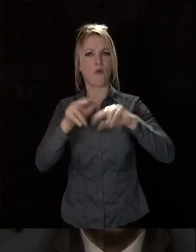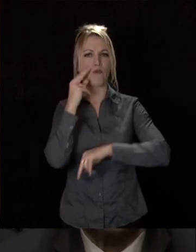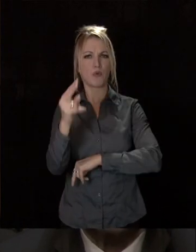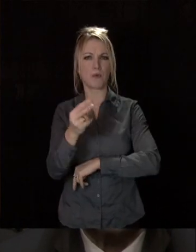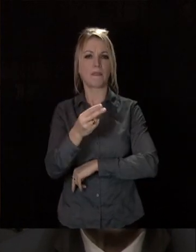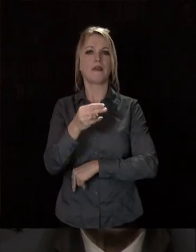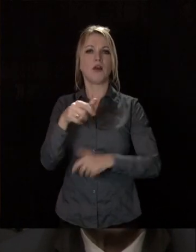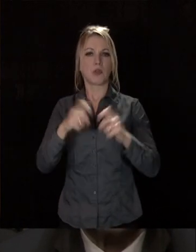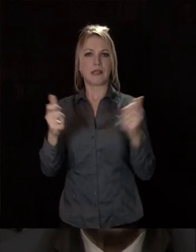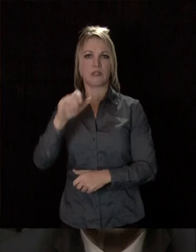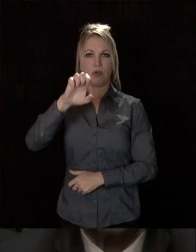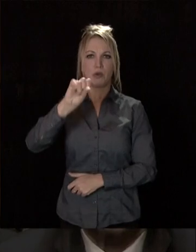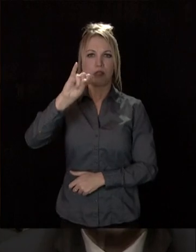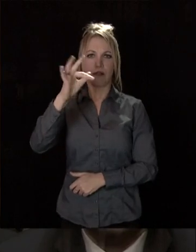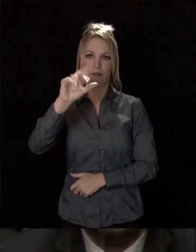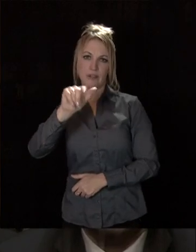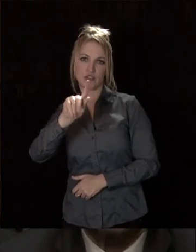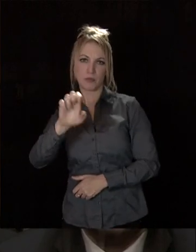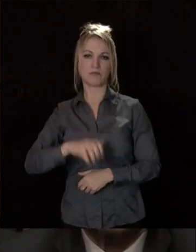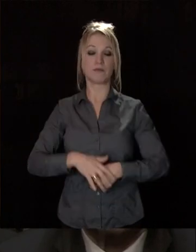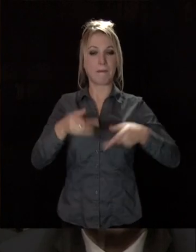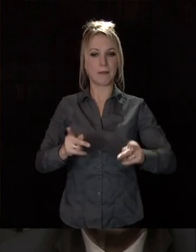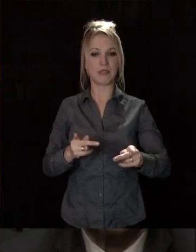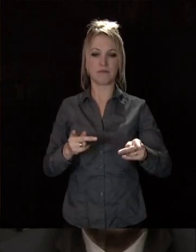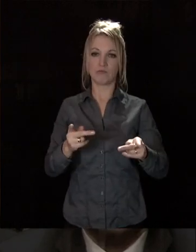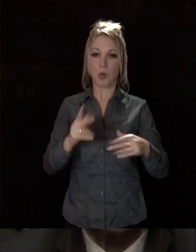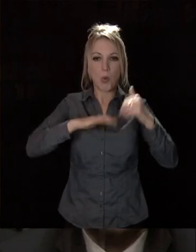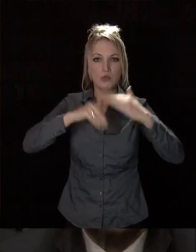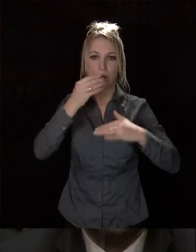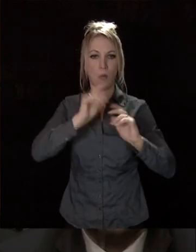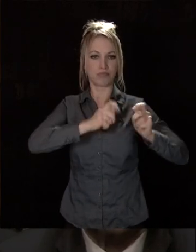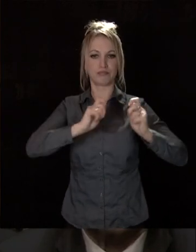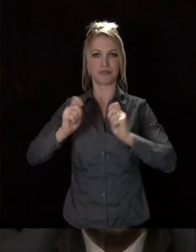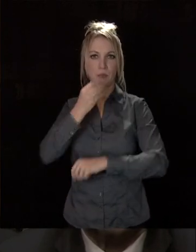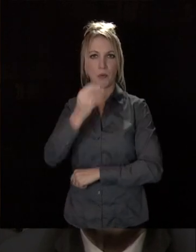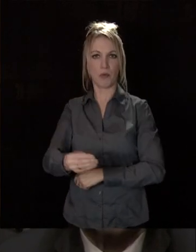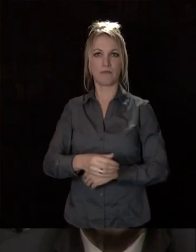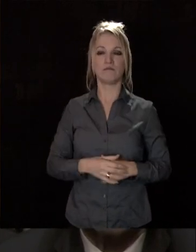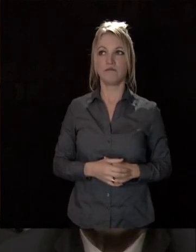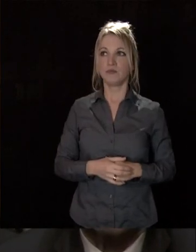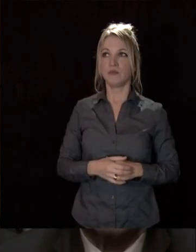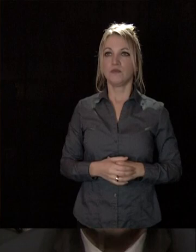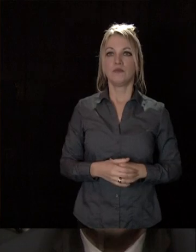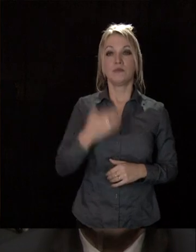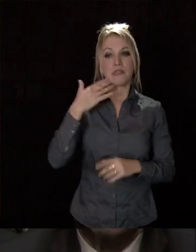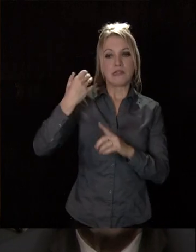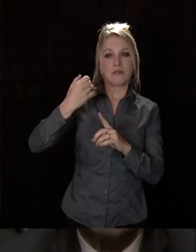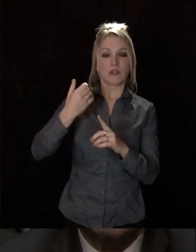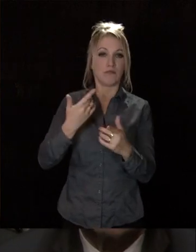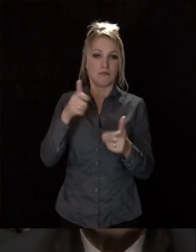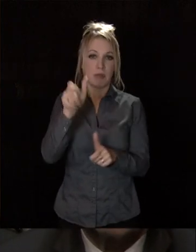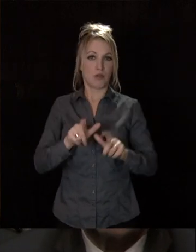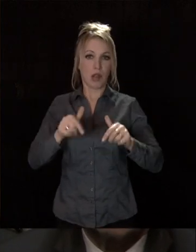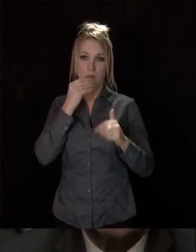FH. Tous les permis de construire sont délivrés et s'ils ne sont pas attaqués par ceux qui s'obstinent à faire obstacle au projet. Nous